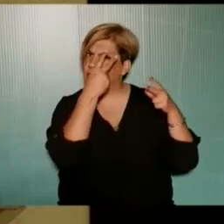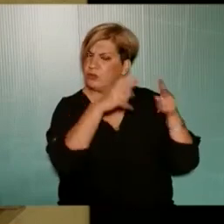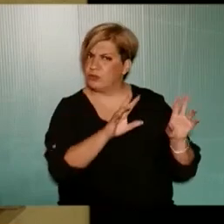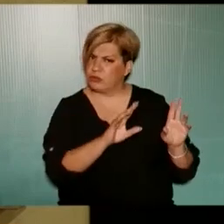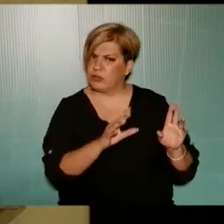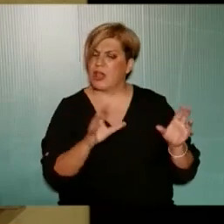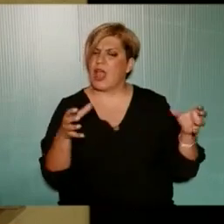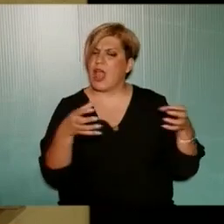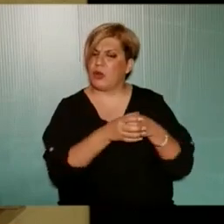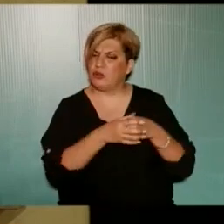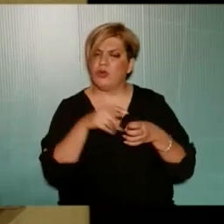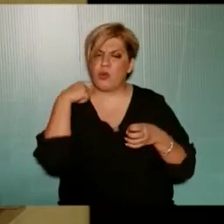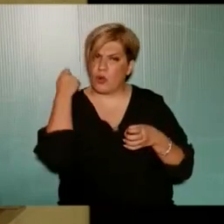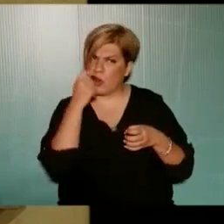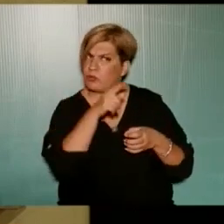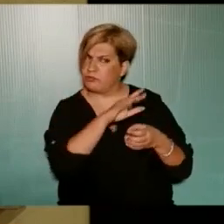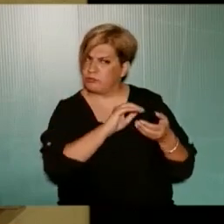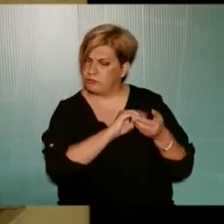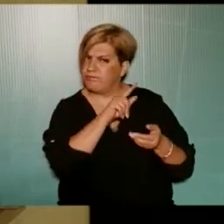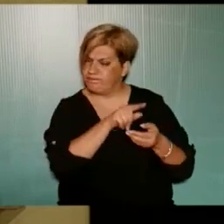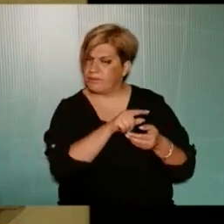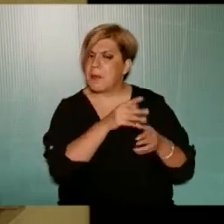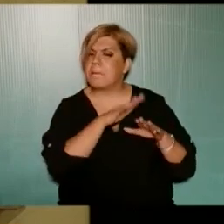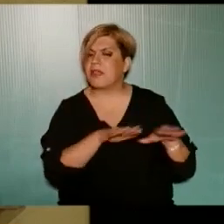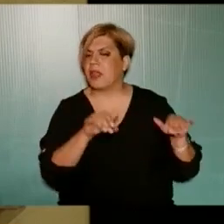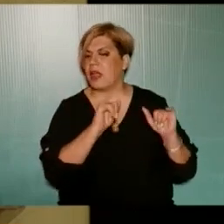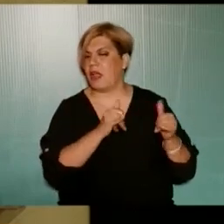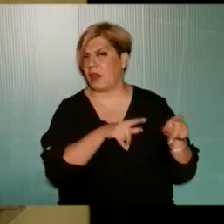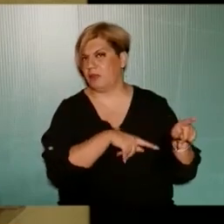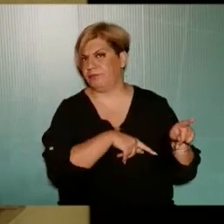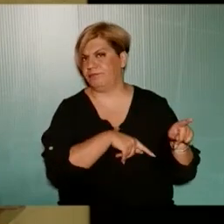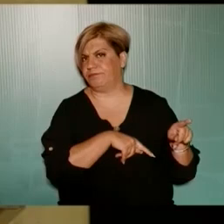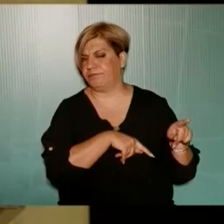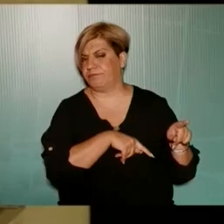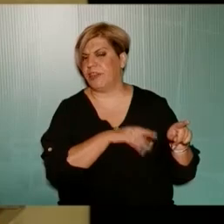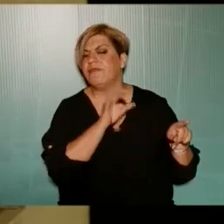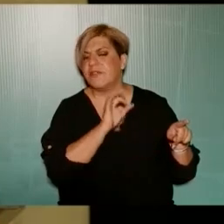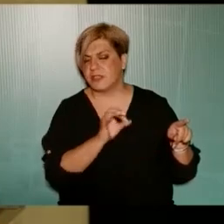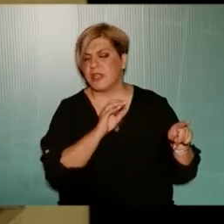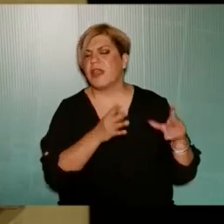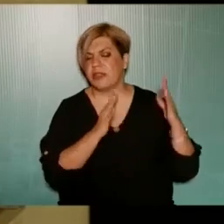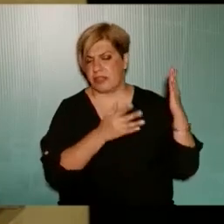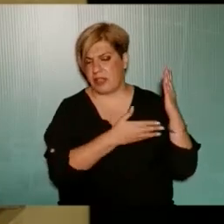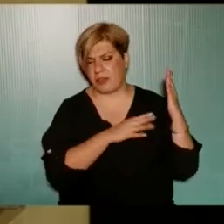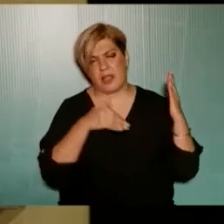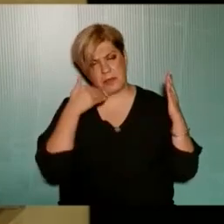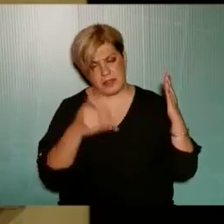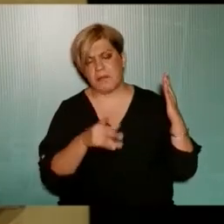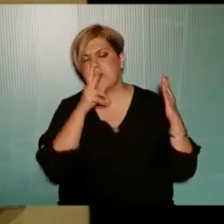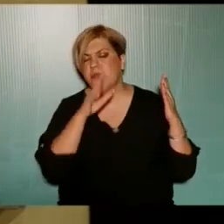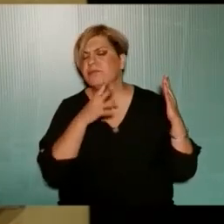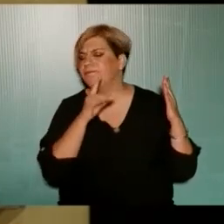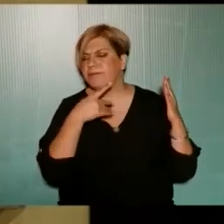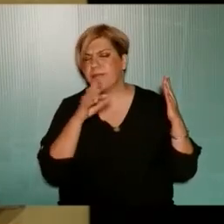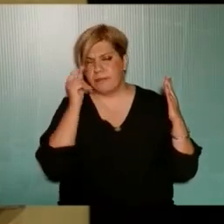της Ένωσης Γονέων και λοιπά, είναι η παιδική χαρά. Φυσικά και η κοπή των δέντρων θα πω και μετά. Αλλά είναι η